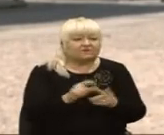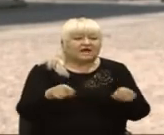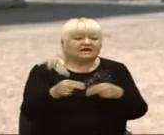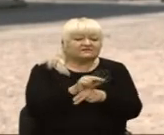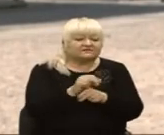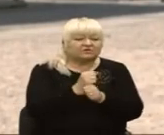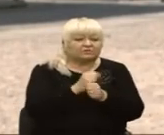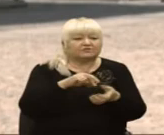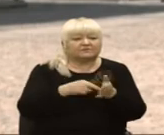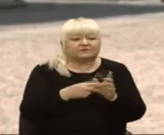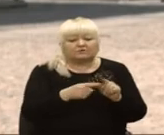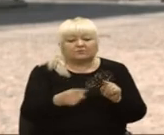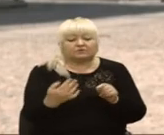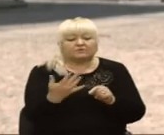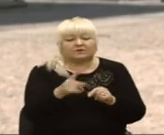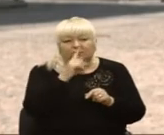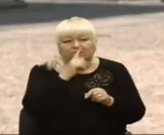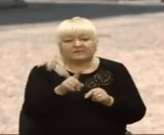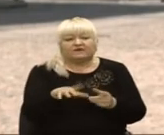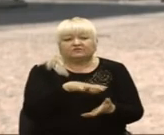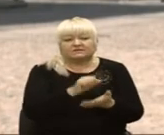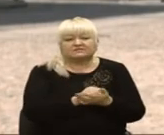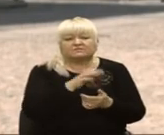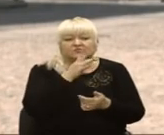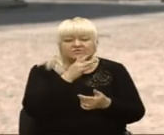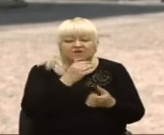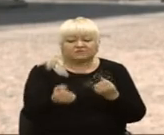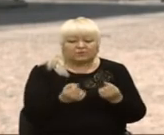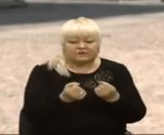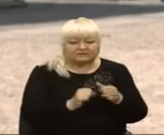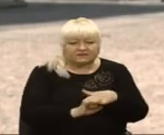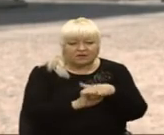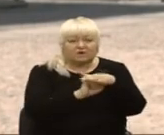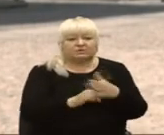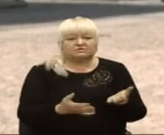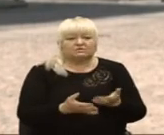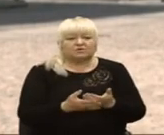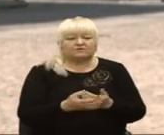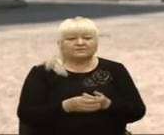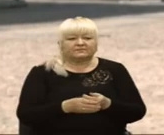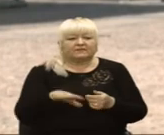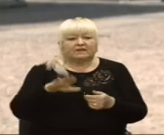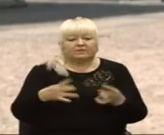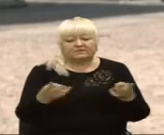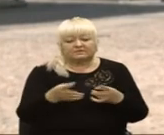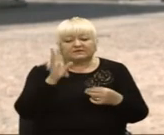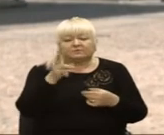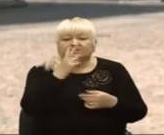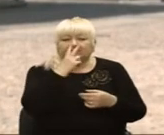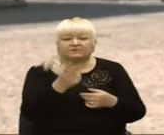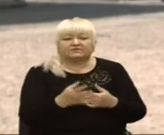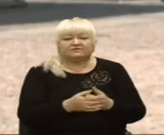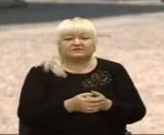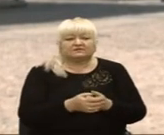плануємо протягом місяців, тому що вони займуть час укріплення основи, а потім треба буде подивитися, деякі